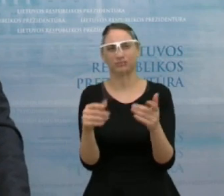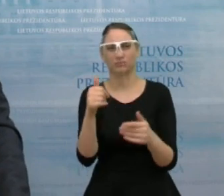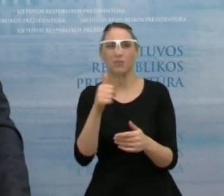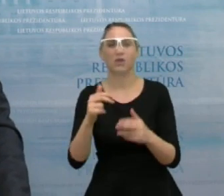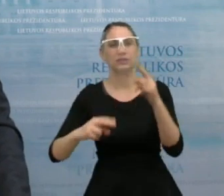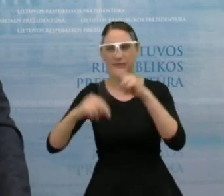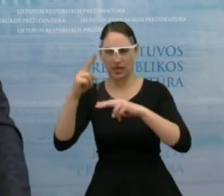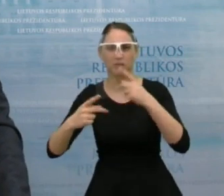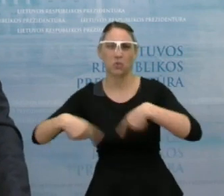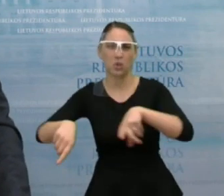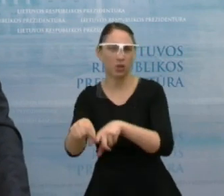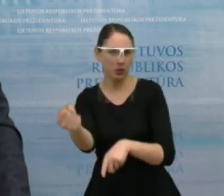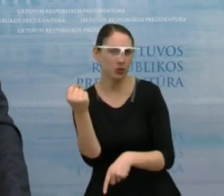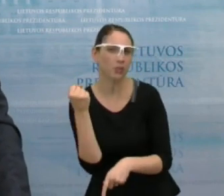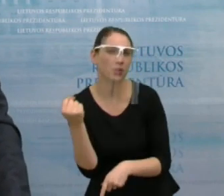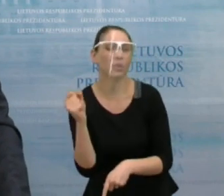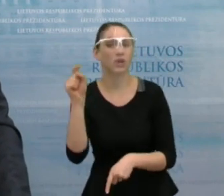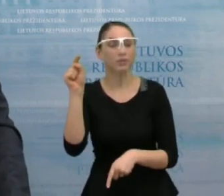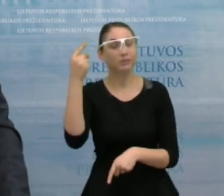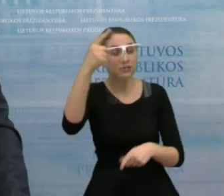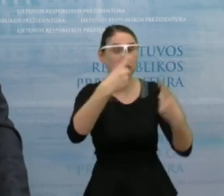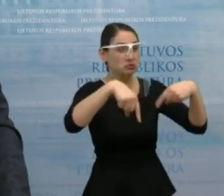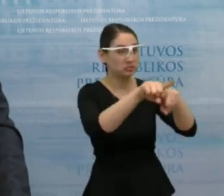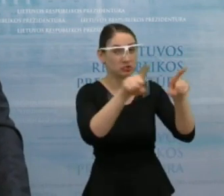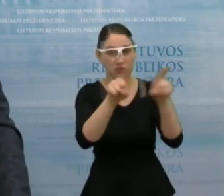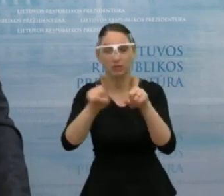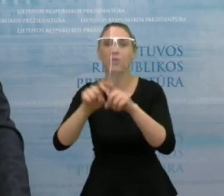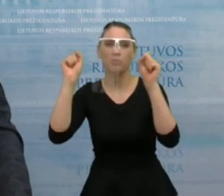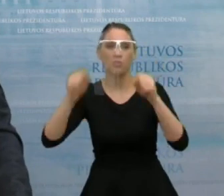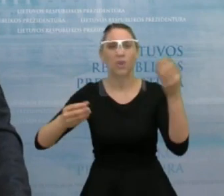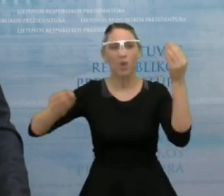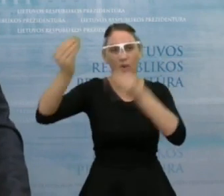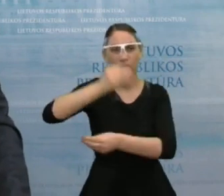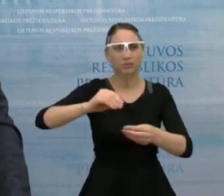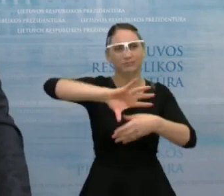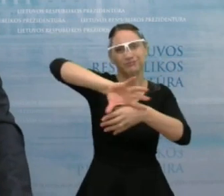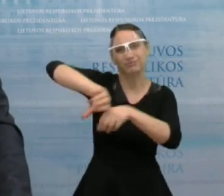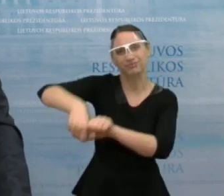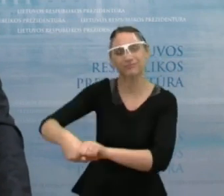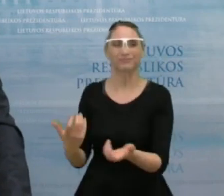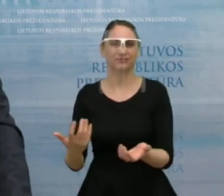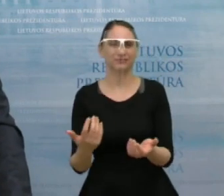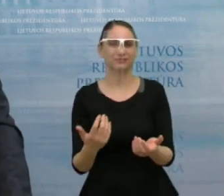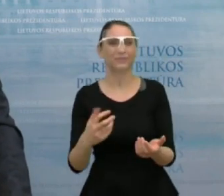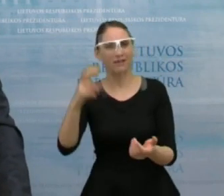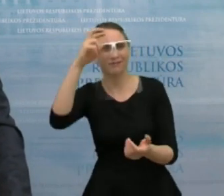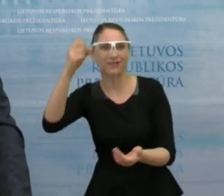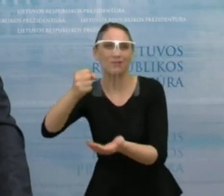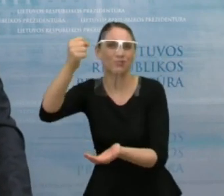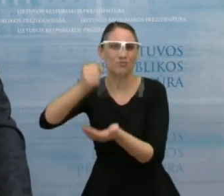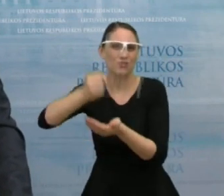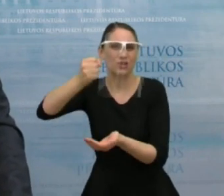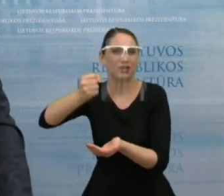pačiame statybų sektorėje ir kitose rektorėse, kurie tikrai reikšmingai padėjo sumažinti iš šešėlį, arba kitaip tariant, išauginti valstybės pajamas.